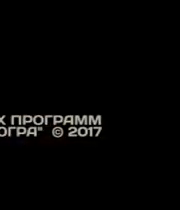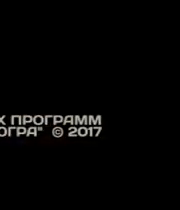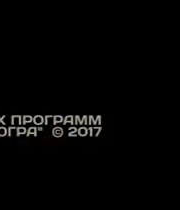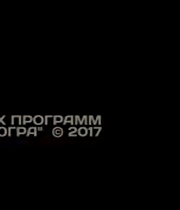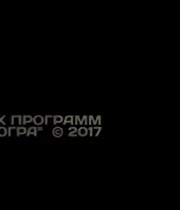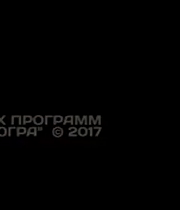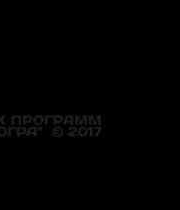Корректор А.Кулакова